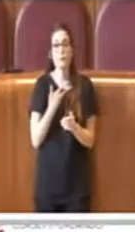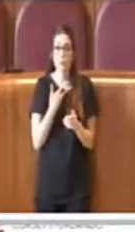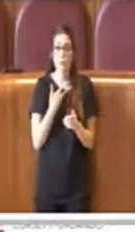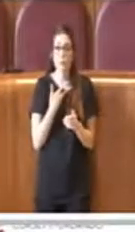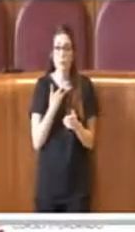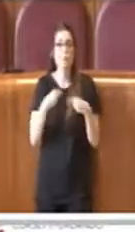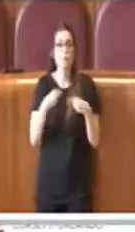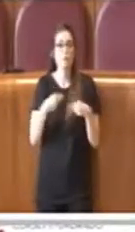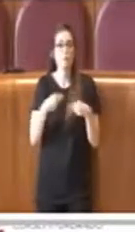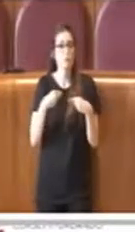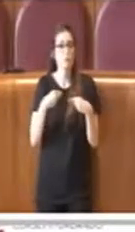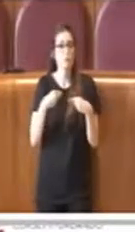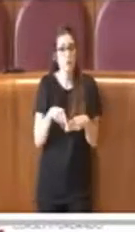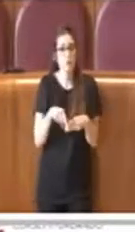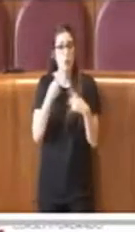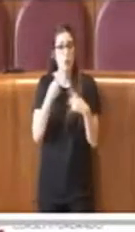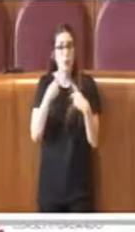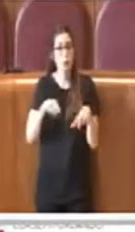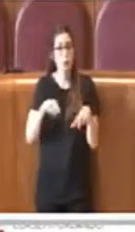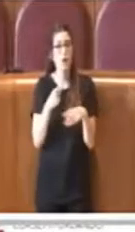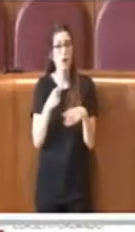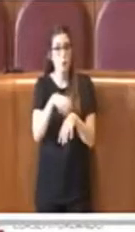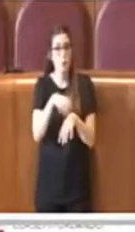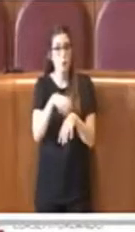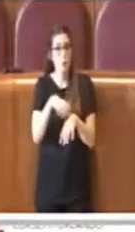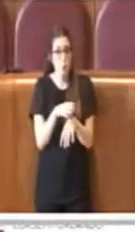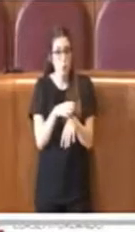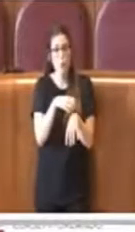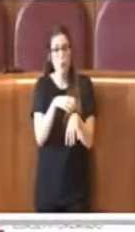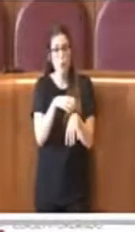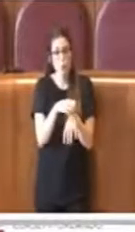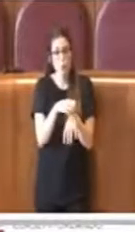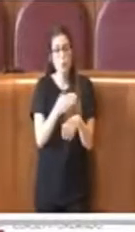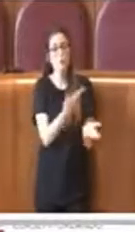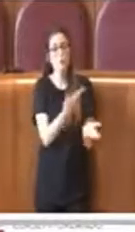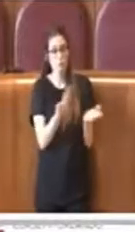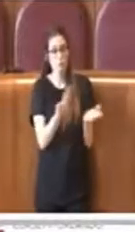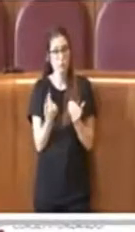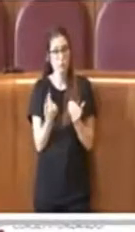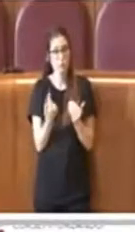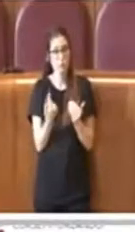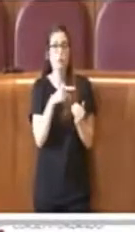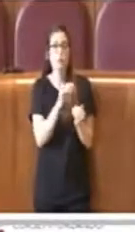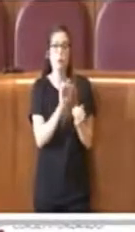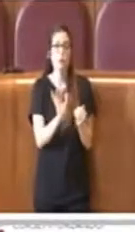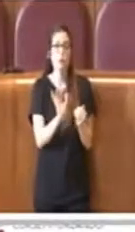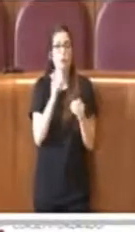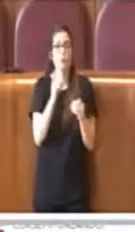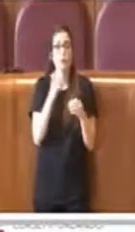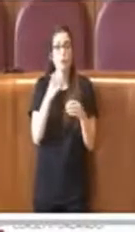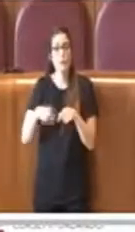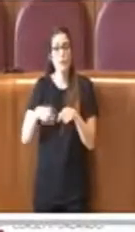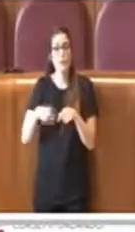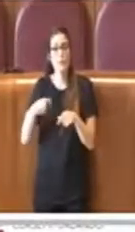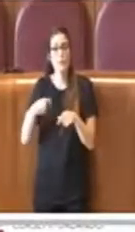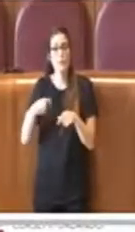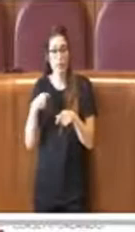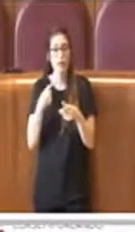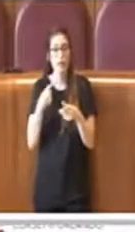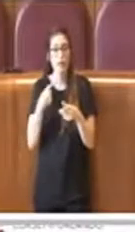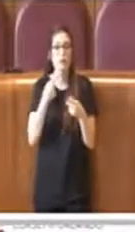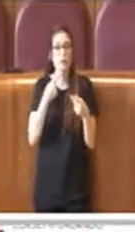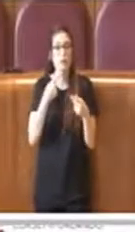amministrativi alle riunioni della consulta, la consulta viene invitata dai vari Presidenti di Commissione e nonché dai membri della Giunta per esporre